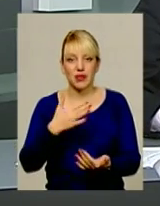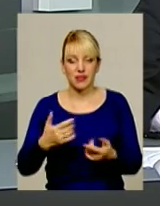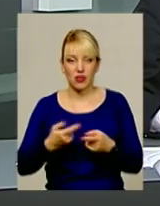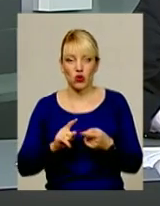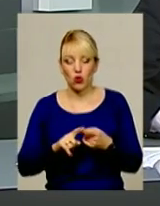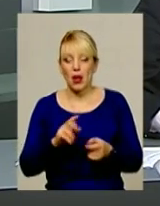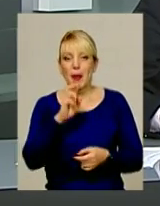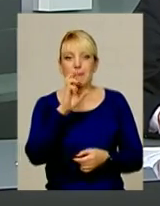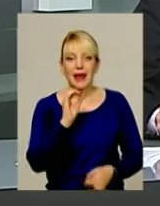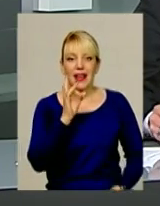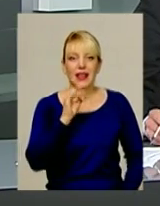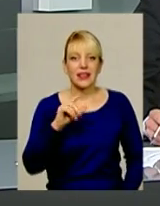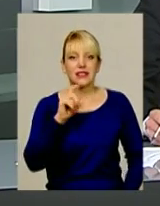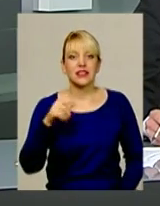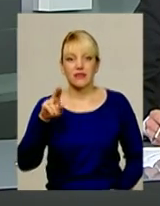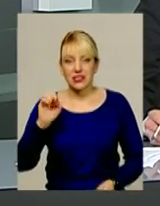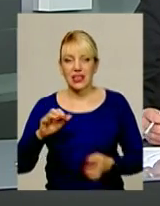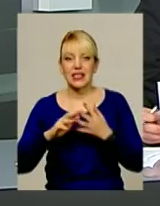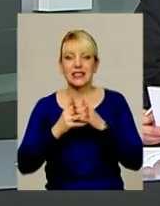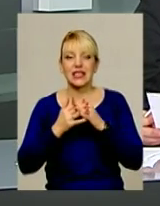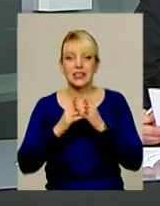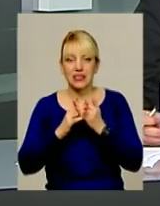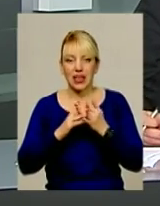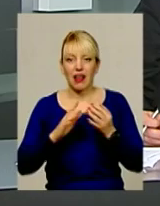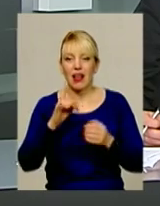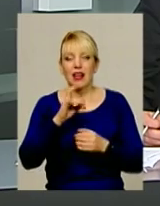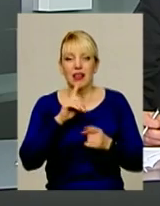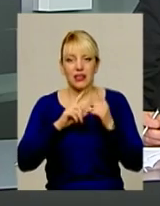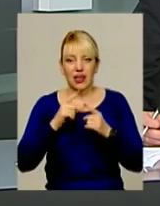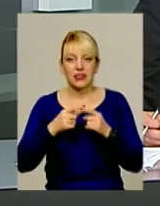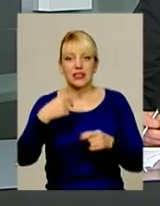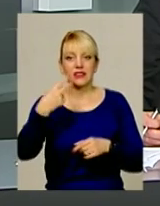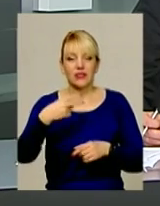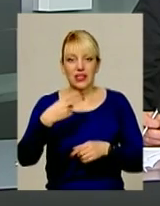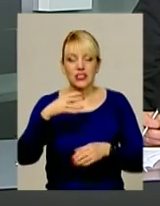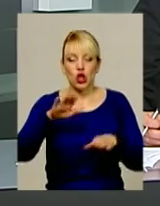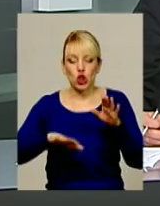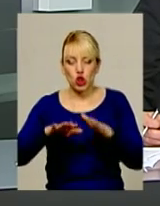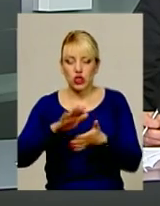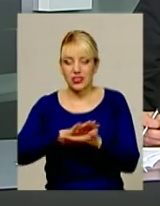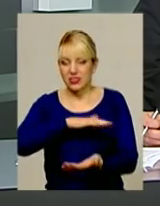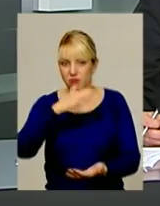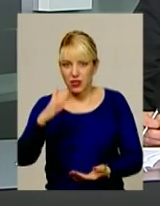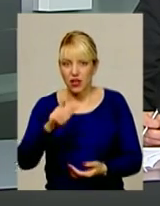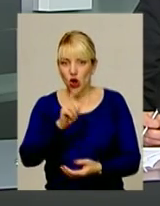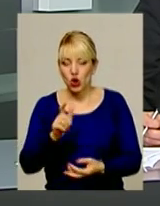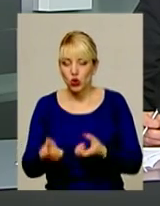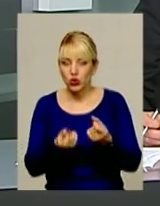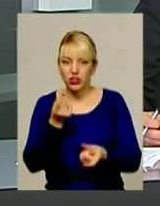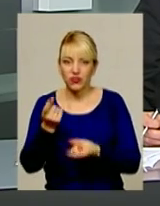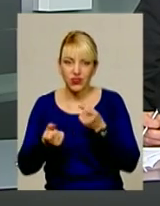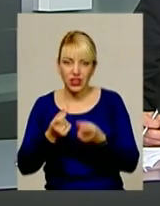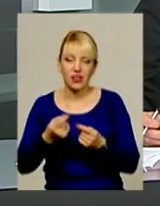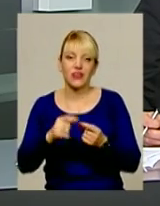Берездівської сільської об'єднаної тергромади. Серед 20 тонн сміття місцеві жителі знову виявили чеки зі львівських